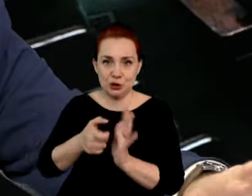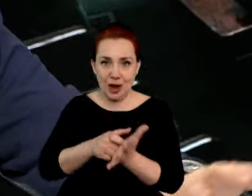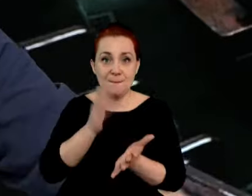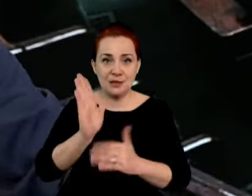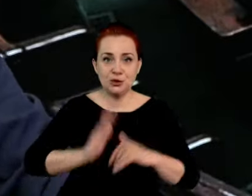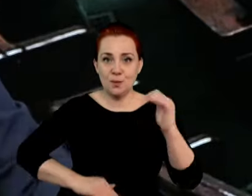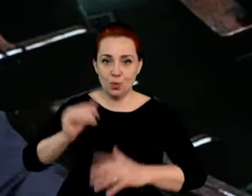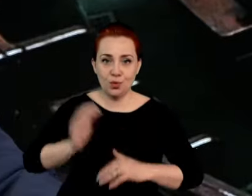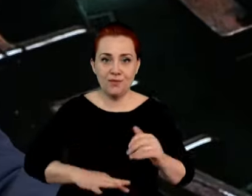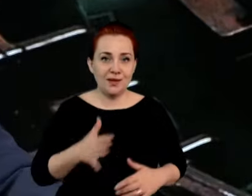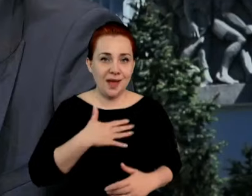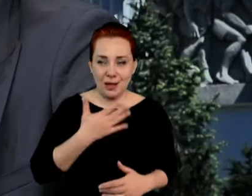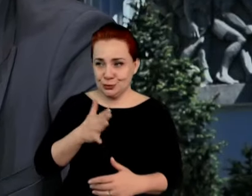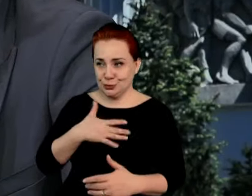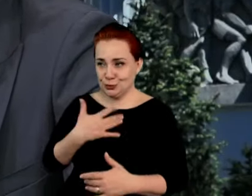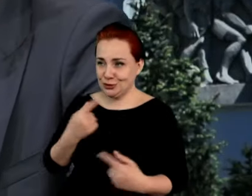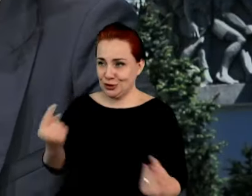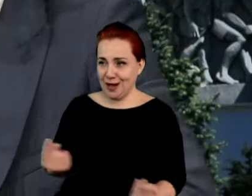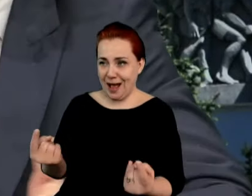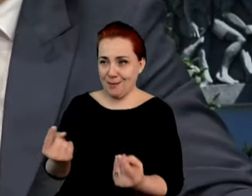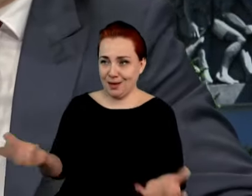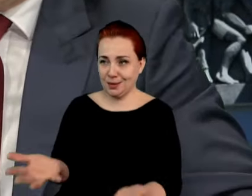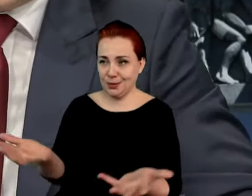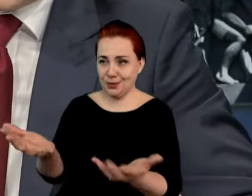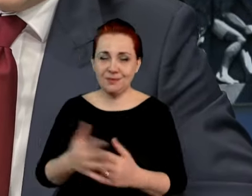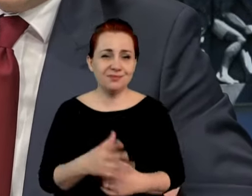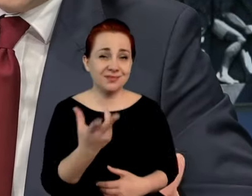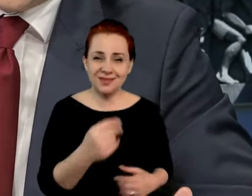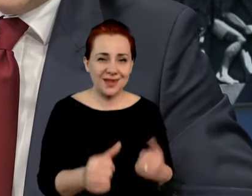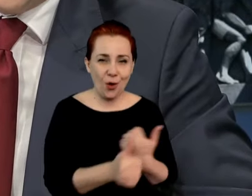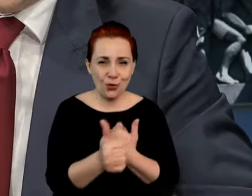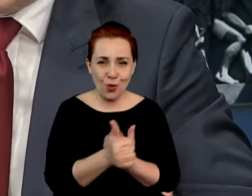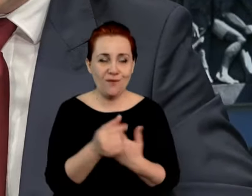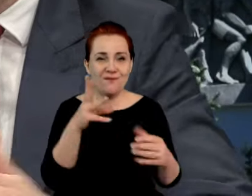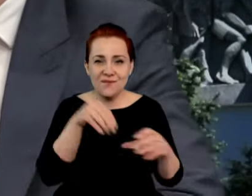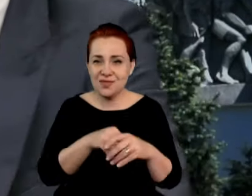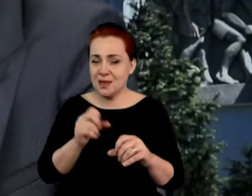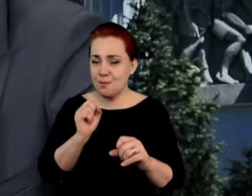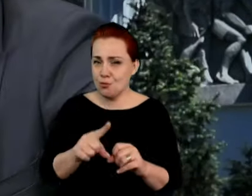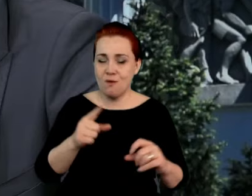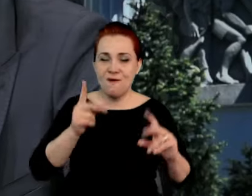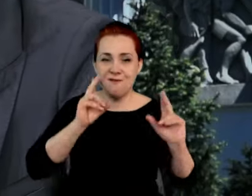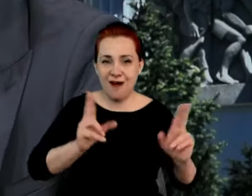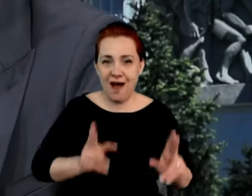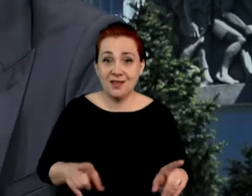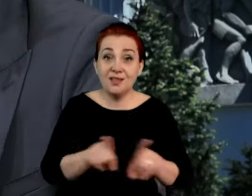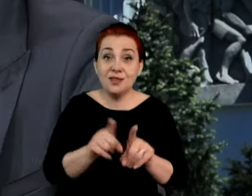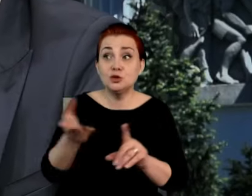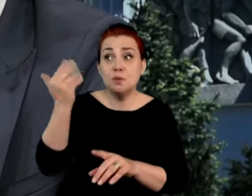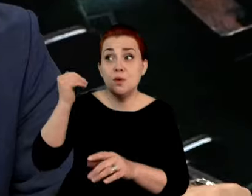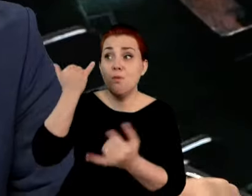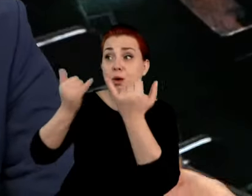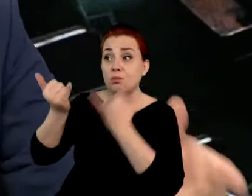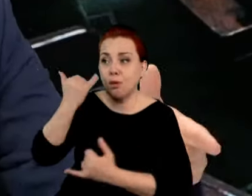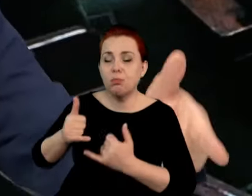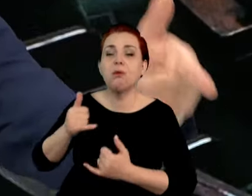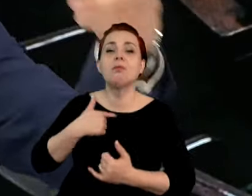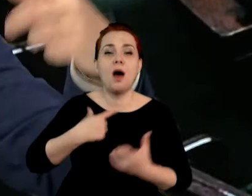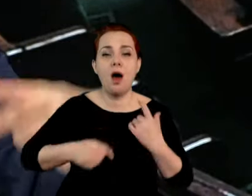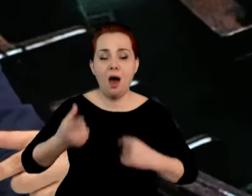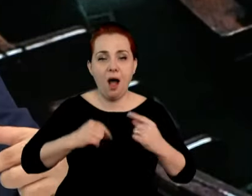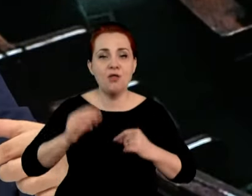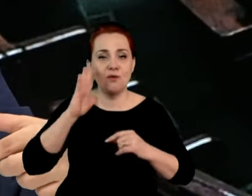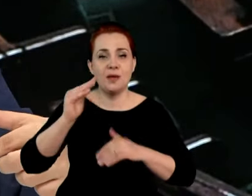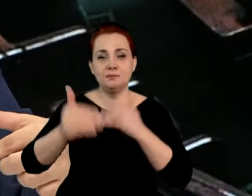wyborczej, tak wyczuwam. Panie redaktorze, po prostu pewnych faktów. Tak jak mówię, wyciągamy wnioski też z tych błędów, które popełnialiśmy po prostu. Panie ministrze, jak pan nie może